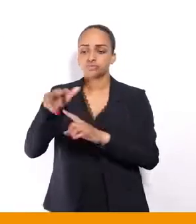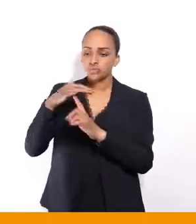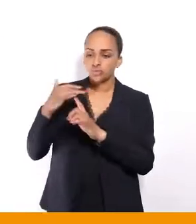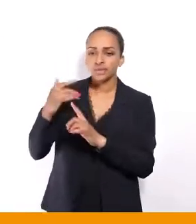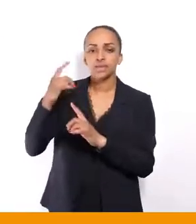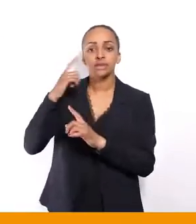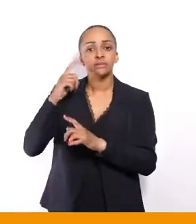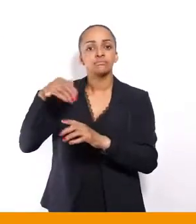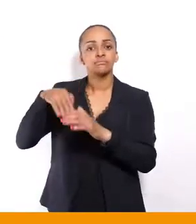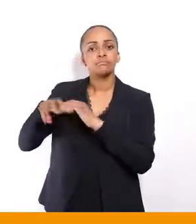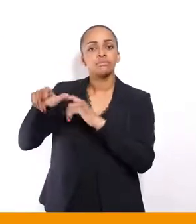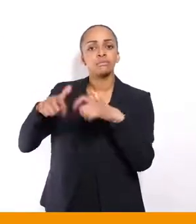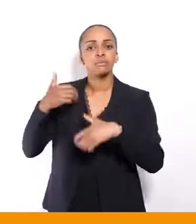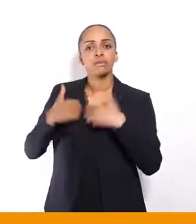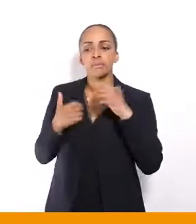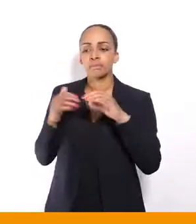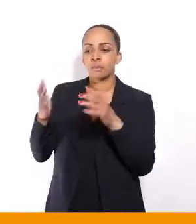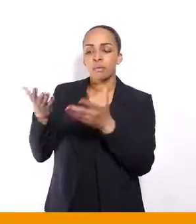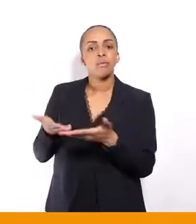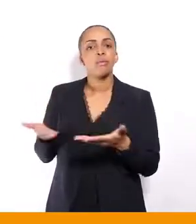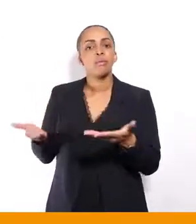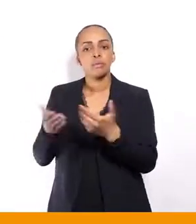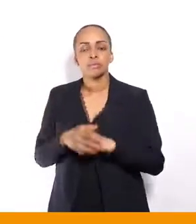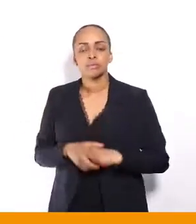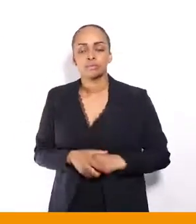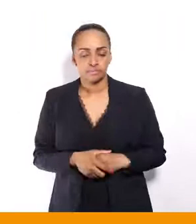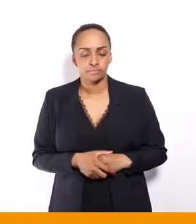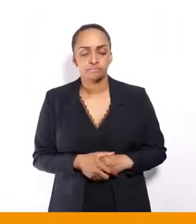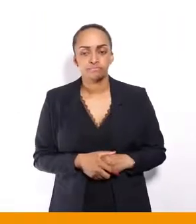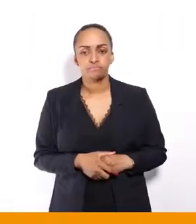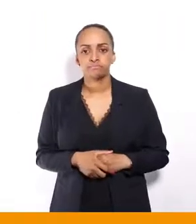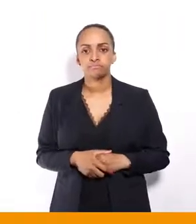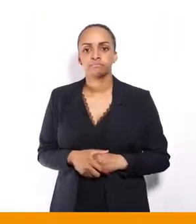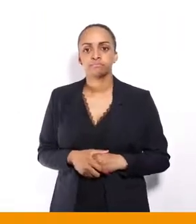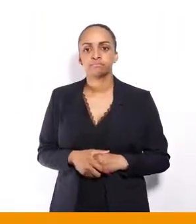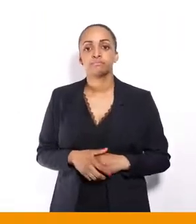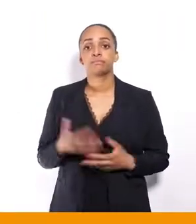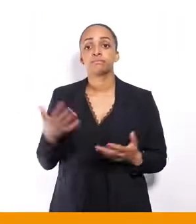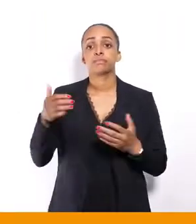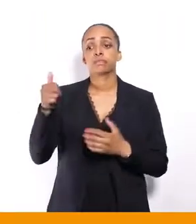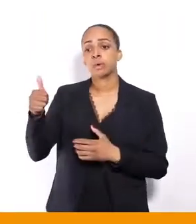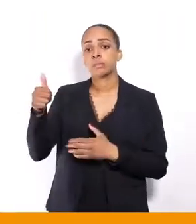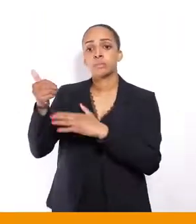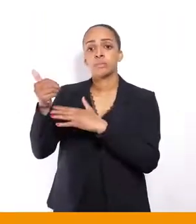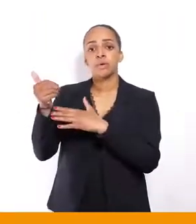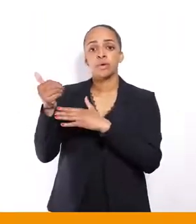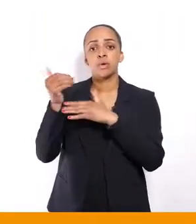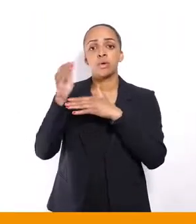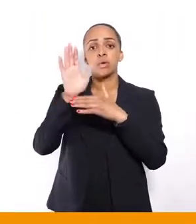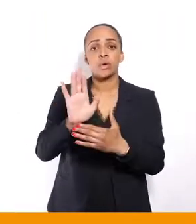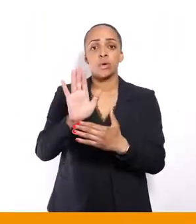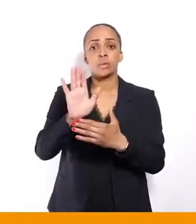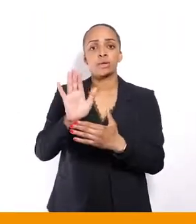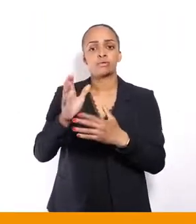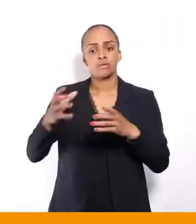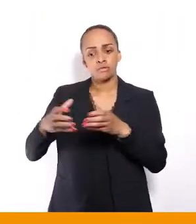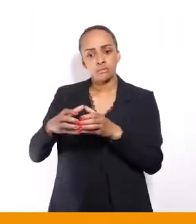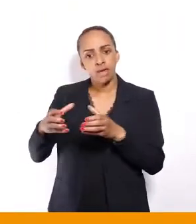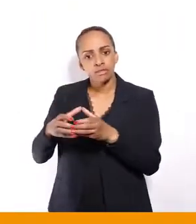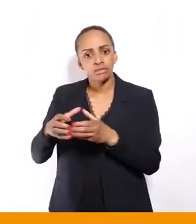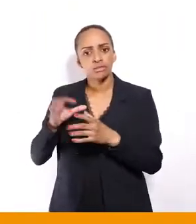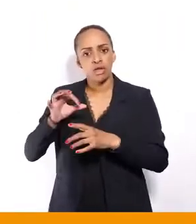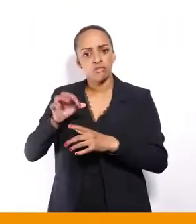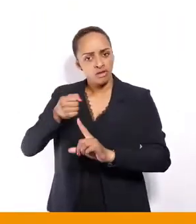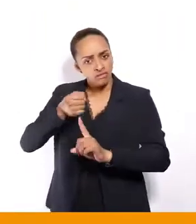peut-être, pour commencer, alors, tout le monde sait que vous représentez un parti de lutte, de lutte